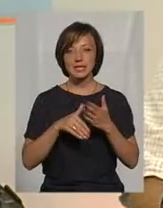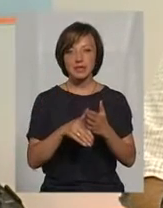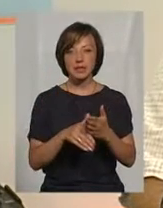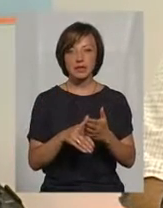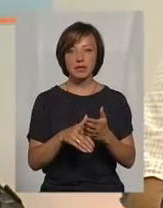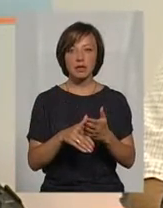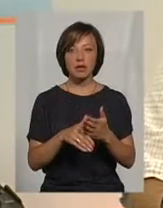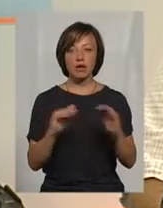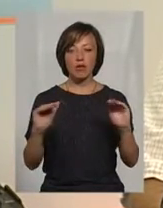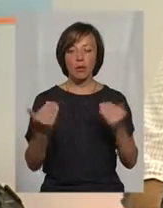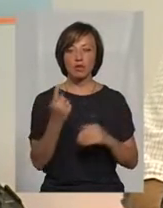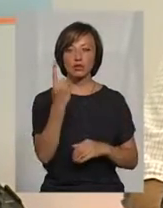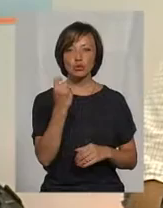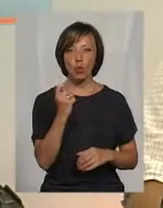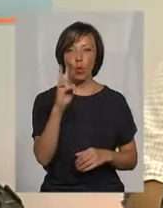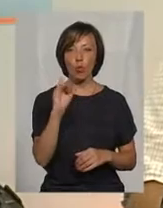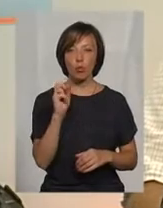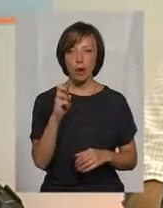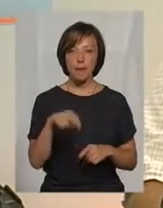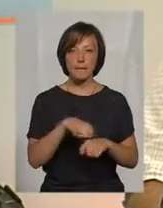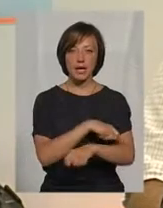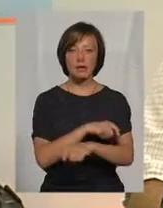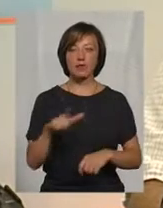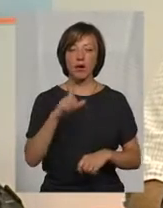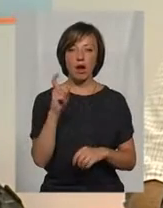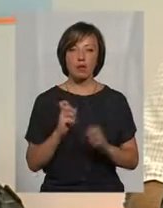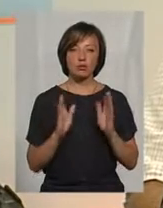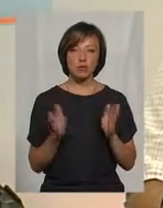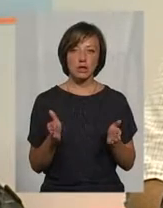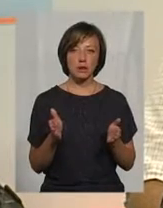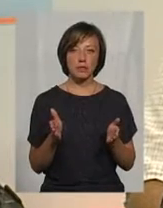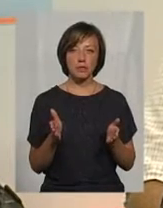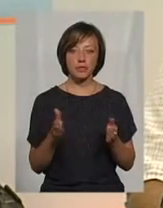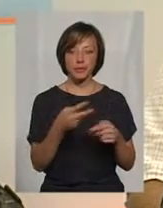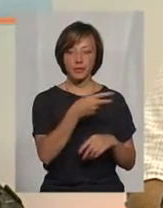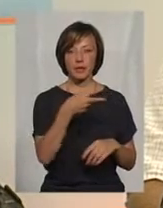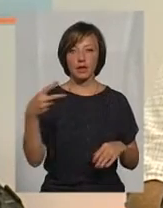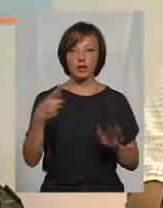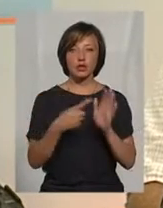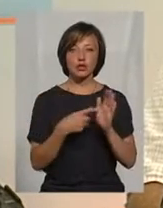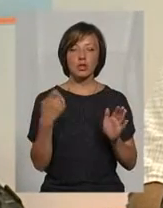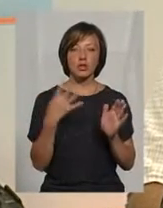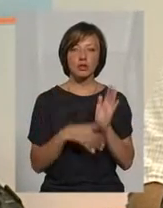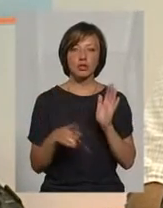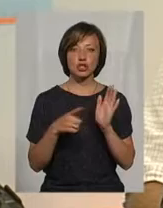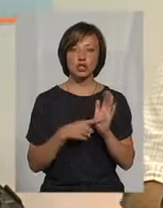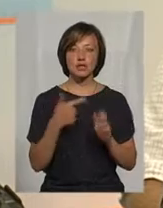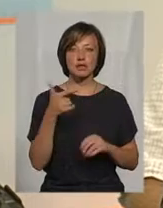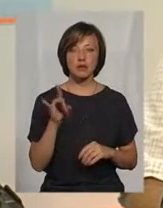100 кубічних метрів газу, що буде еквівалентно 696 гривням.